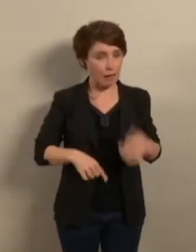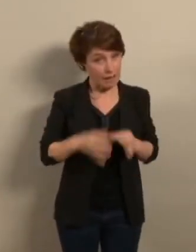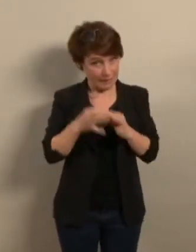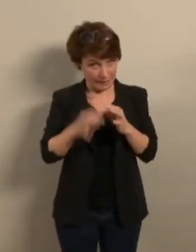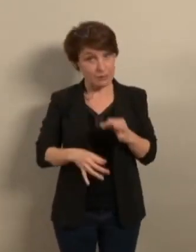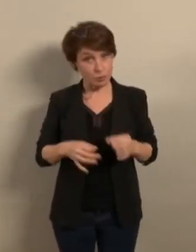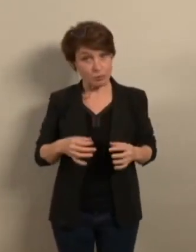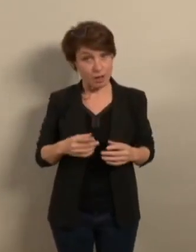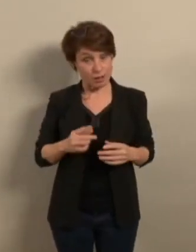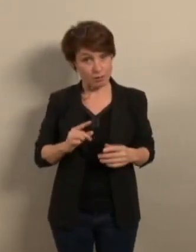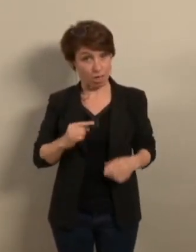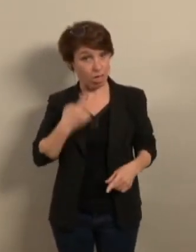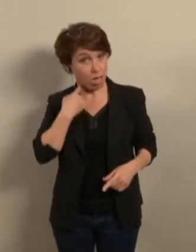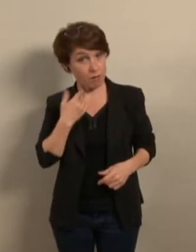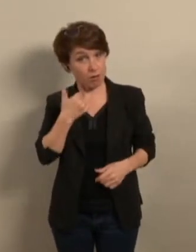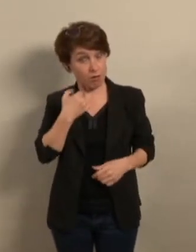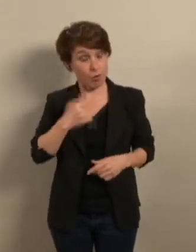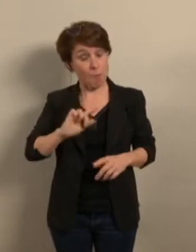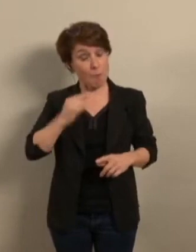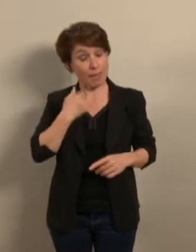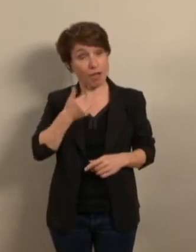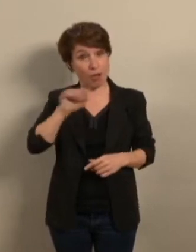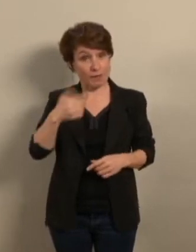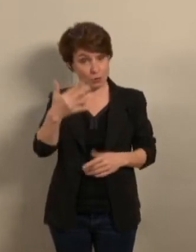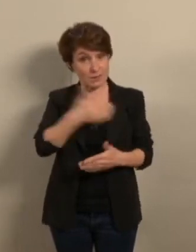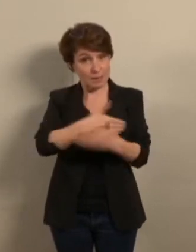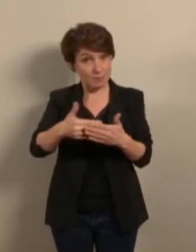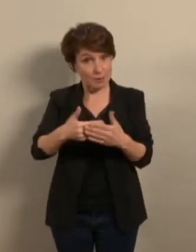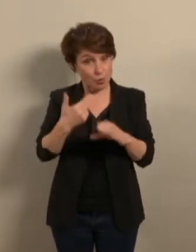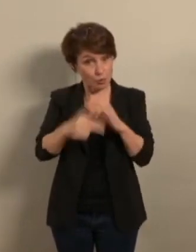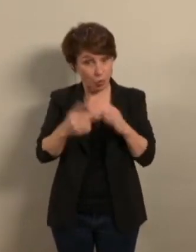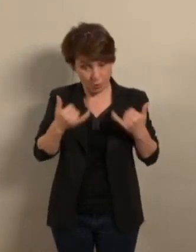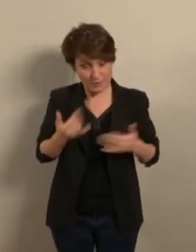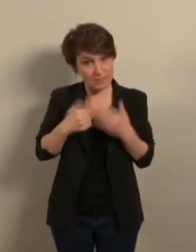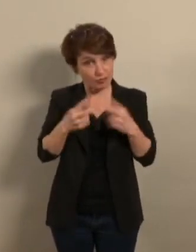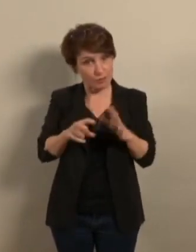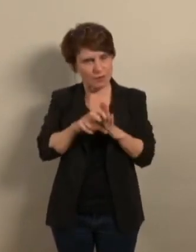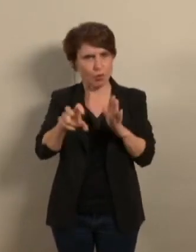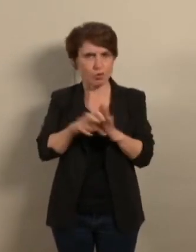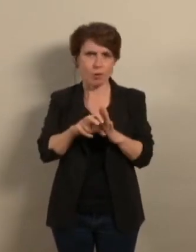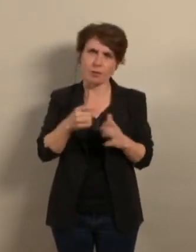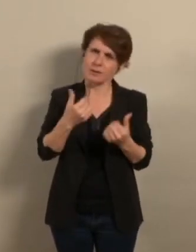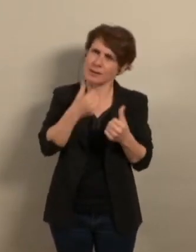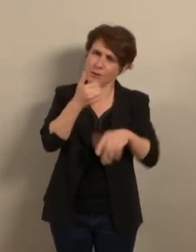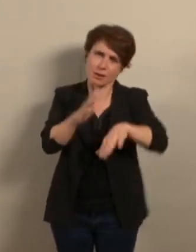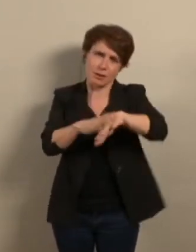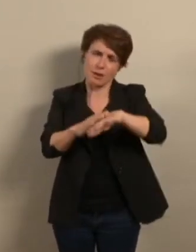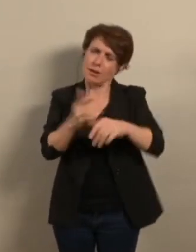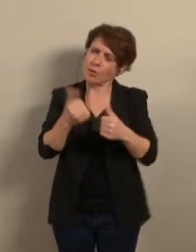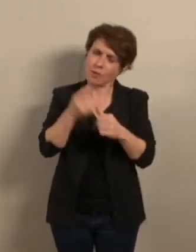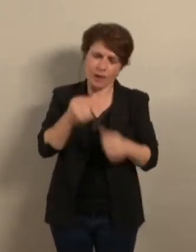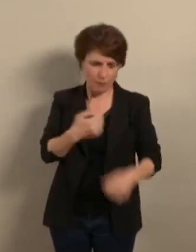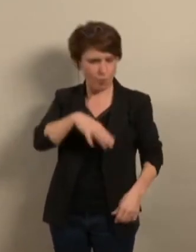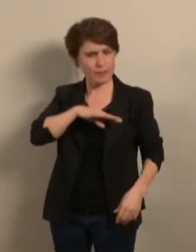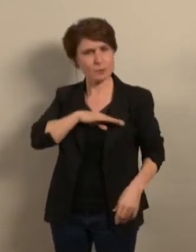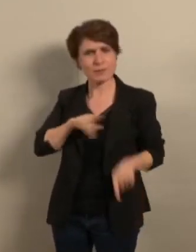d'euros sur les finances municipales. Il serait temps de faire preuve de responsabilité en tâchant de trouver un terrain d'entente.